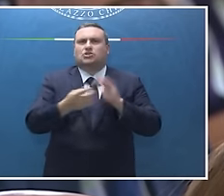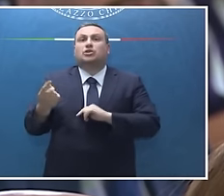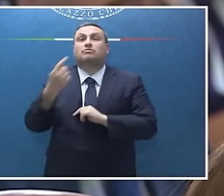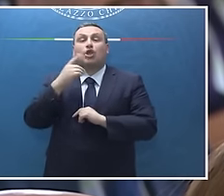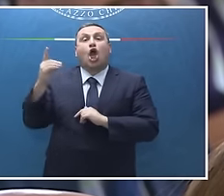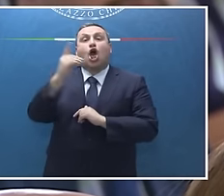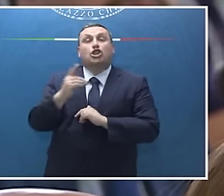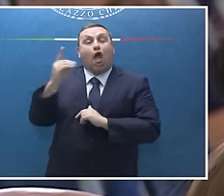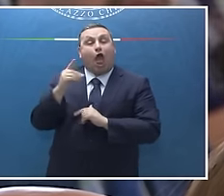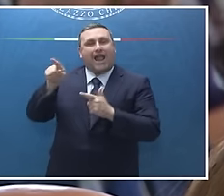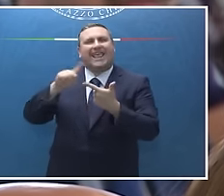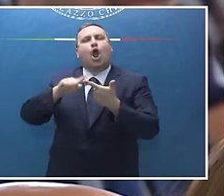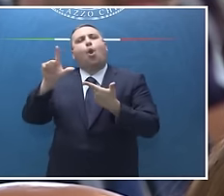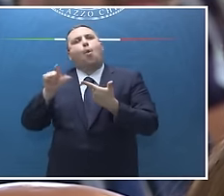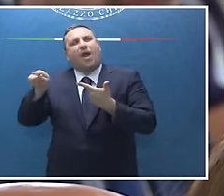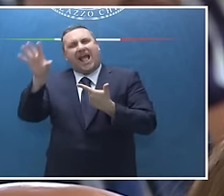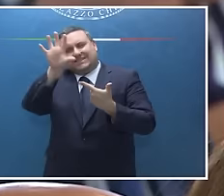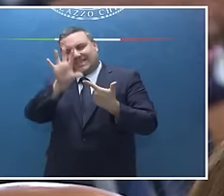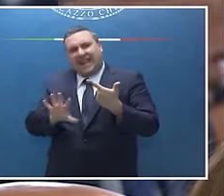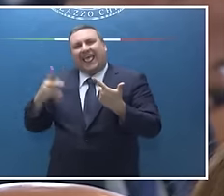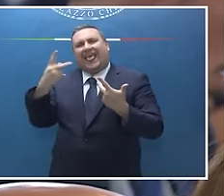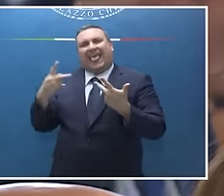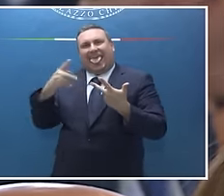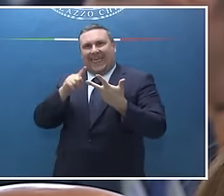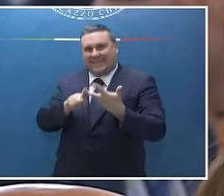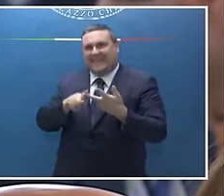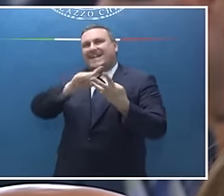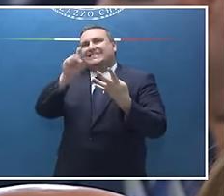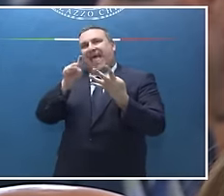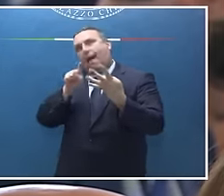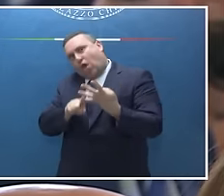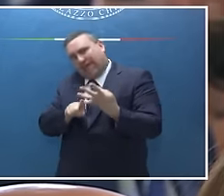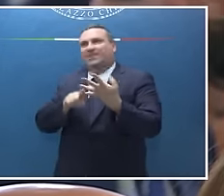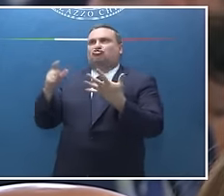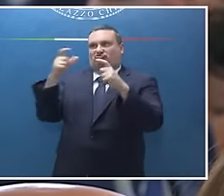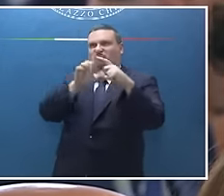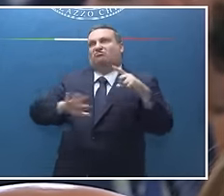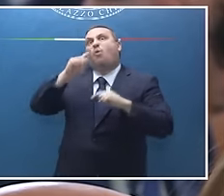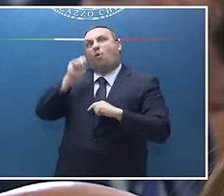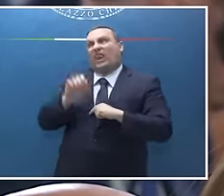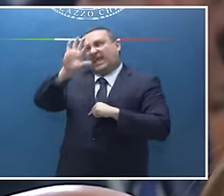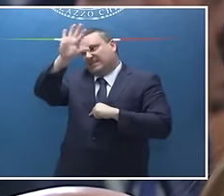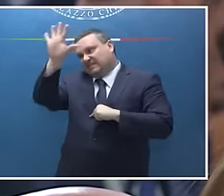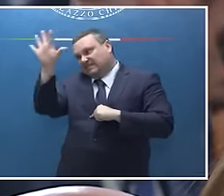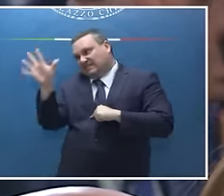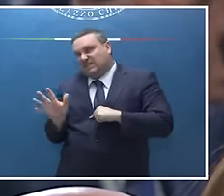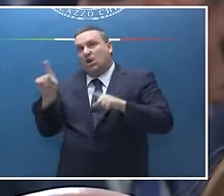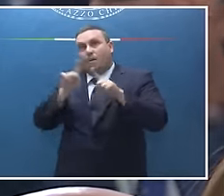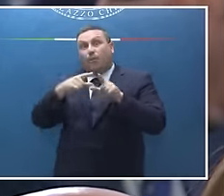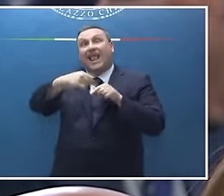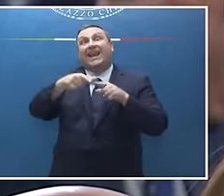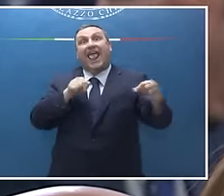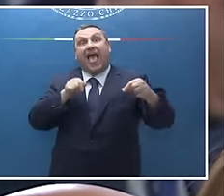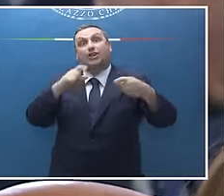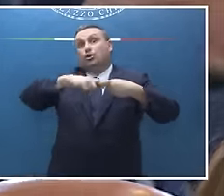Donetsk, Lukansk, Kherson, Zaporizhia e la rinuncia all'adesione alla Nato. Come commenta